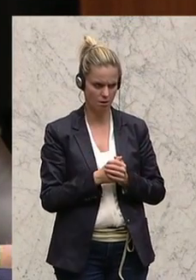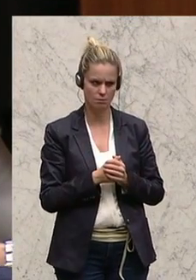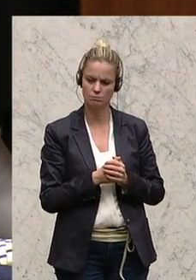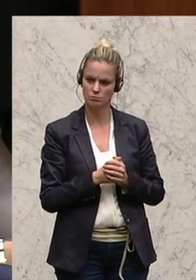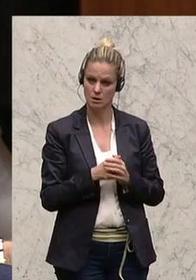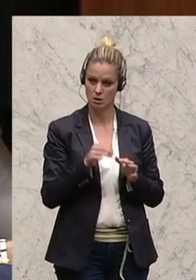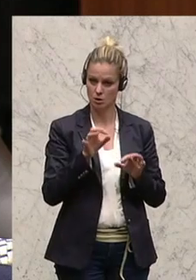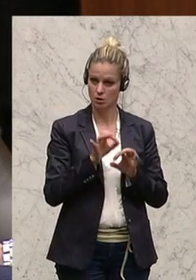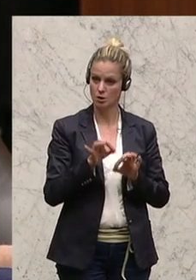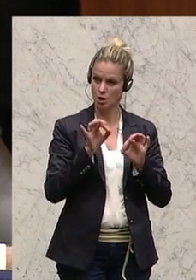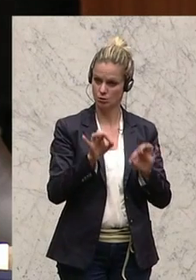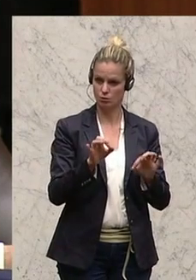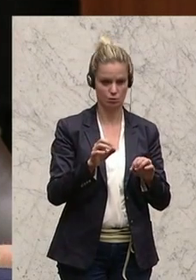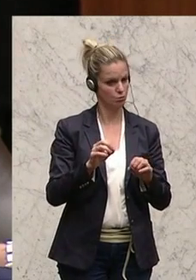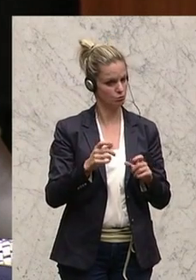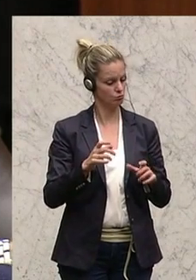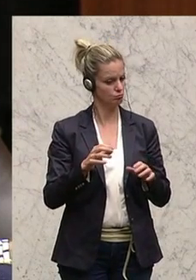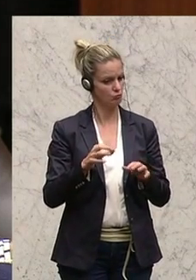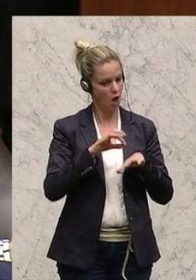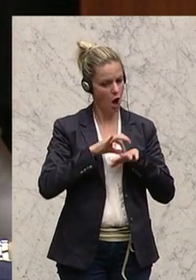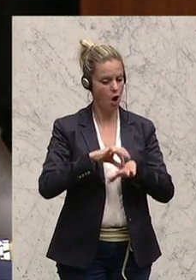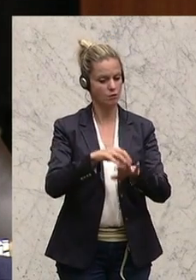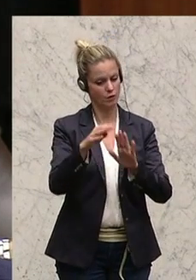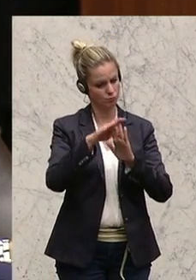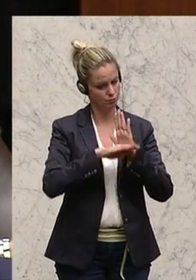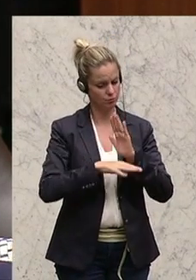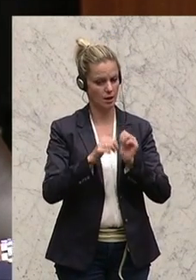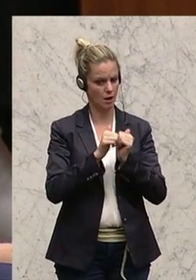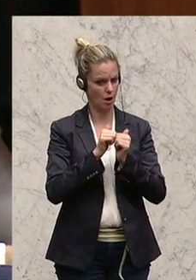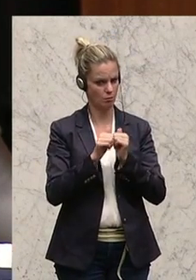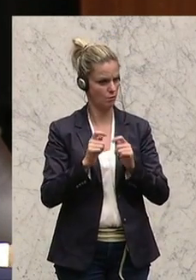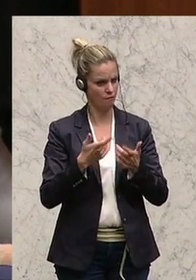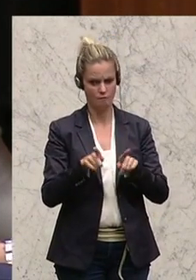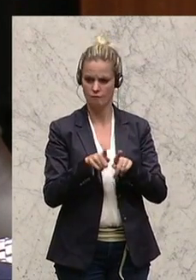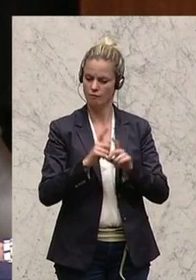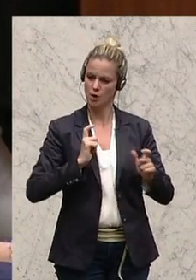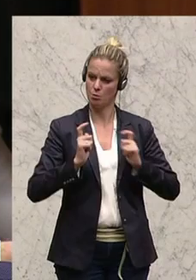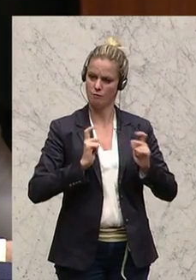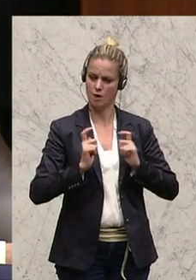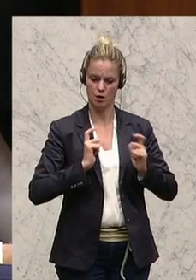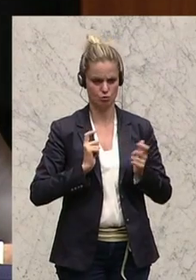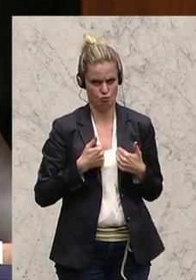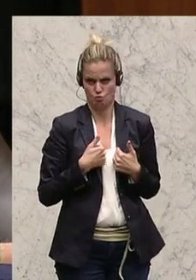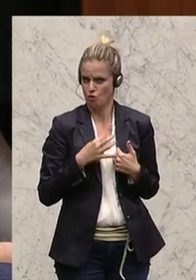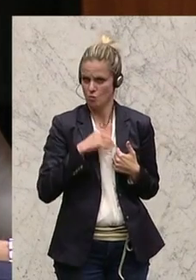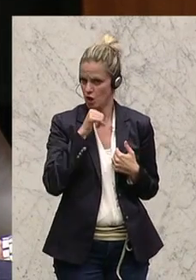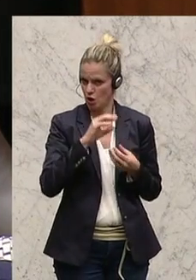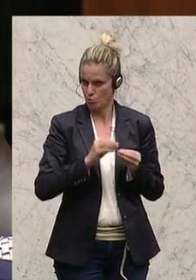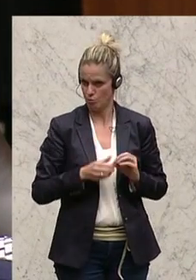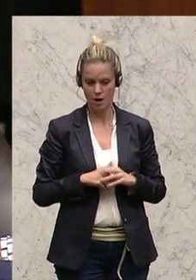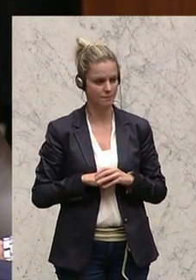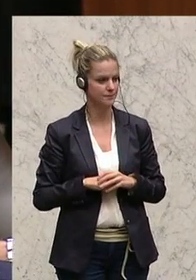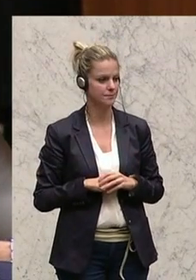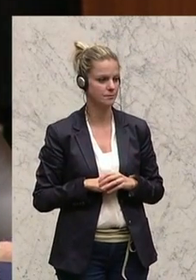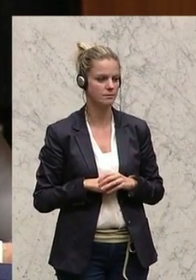Ausführungen ist es doch sehr professorial. Also ich habe da gar keine Probleme damit. Wenn Sie das wirklich durchrechnen und eine Hochrechnung machen, wie